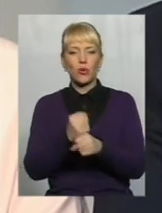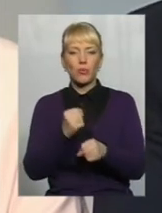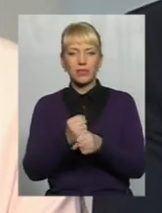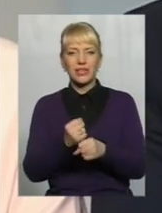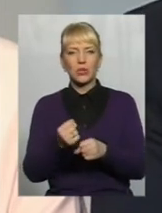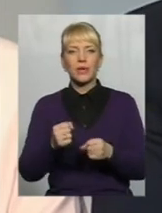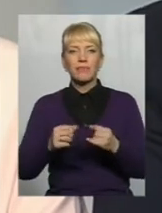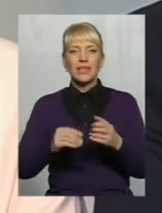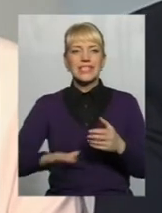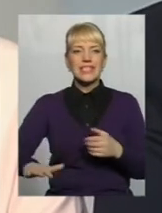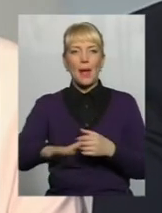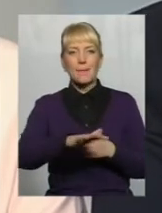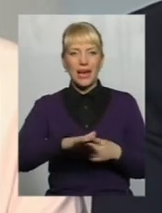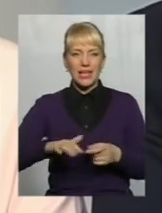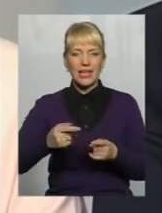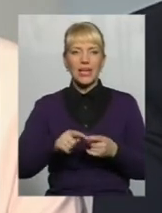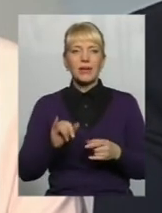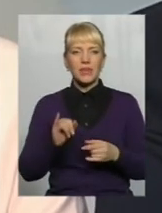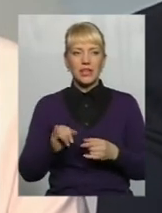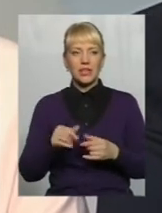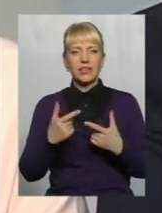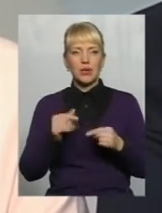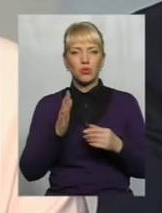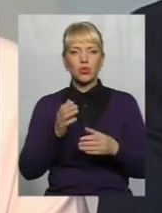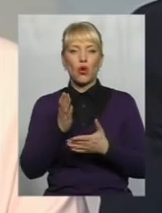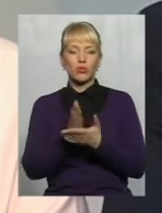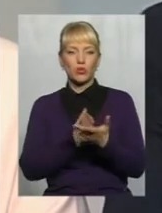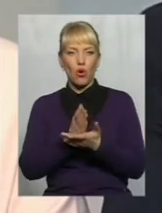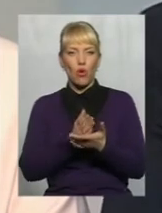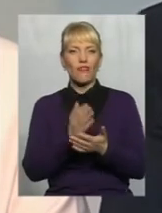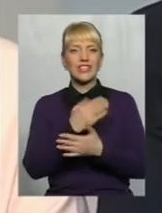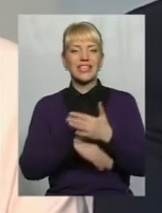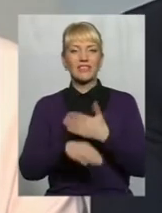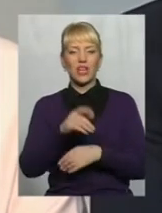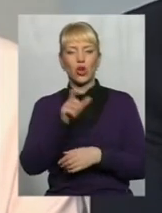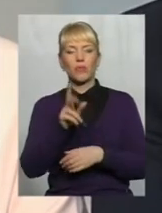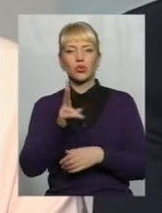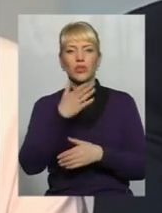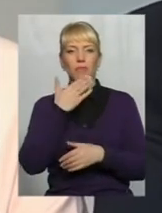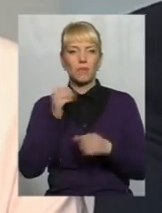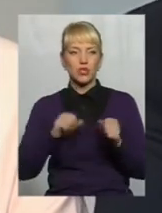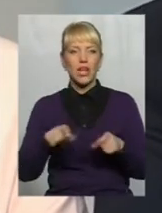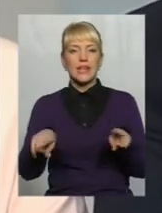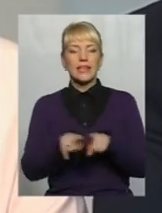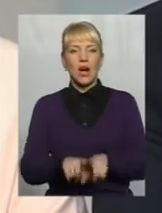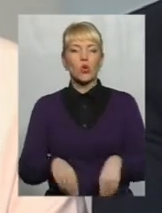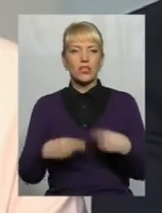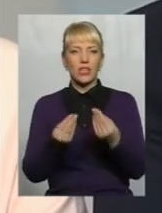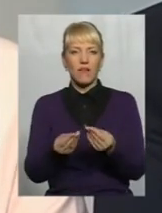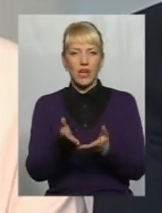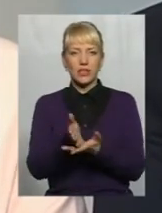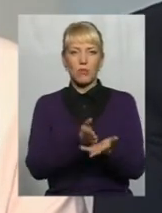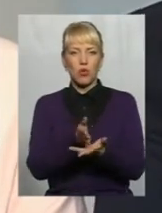речей, які буде обслуговувати через терцентр, буде обслуговувати інвалідів Громадян, не мають можливості таки ж надавати послуги